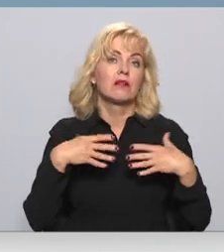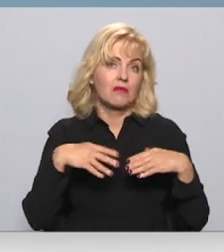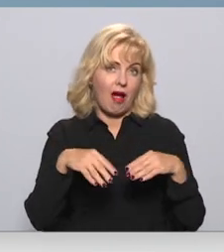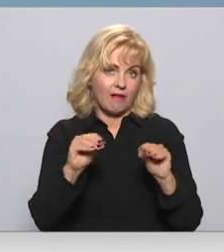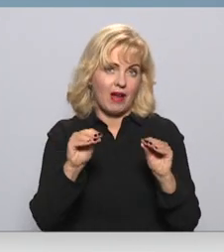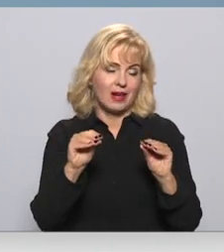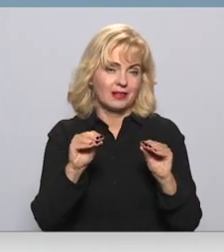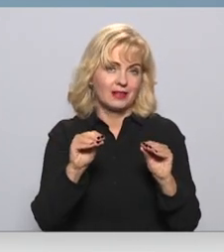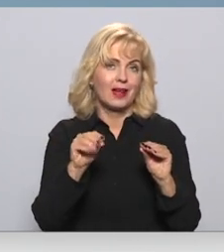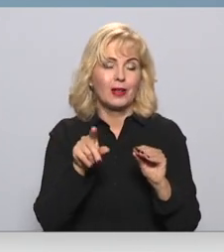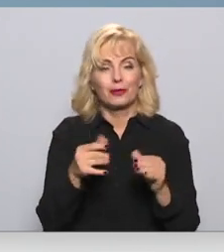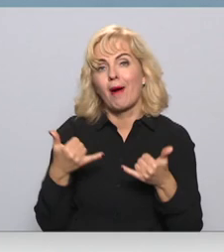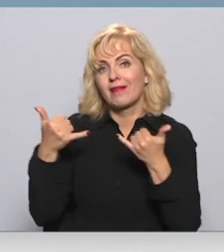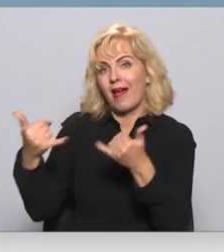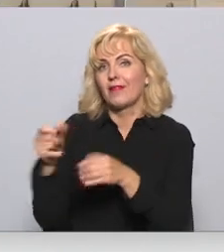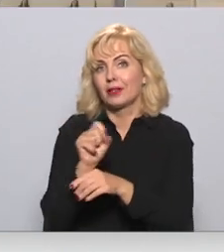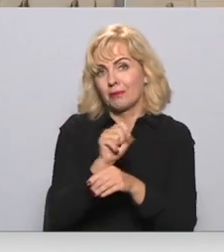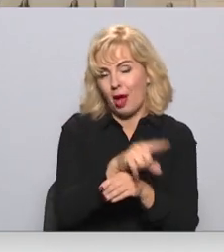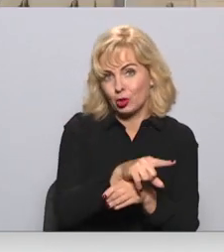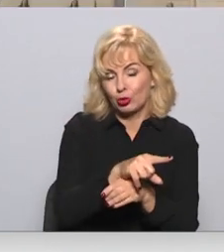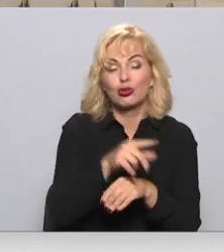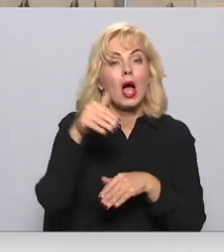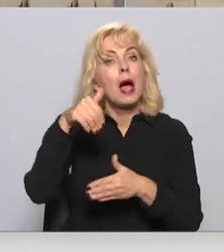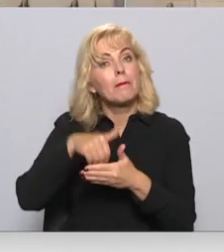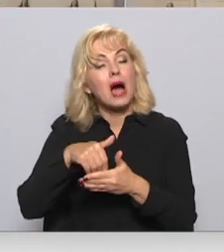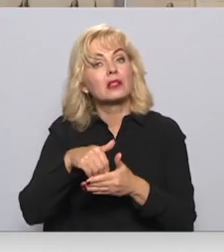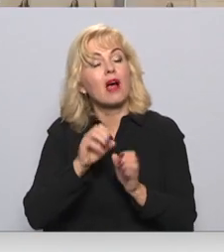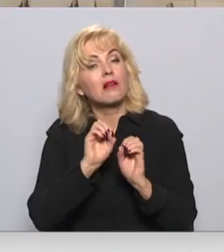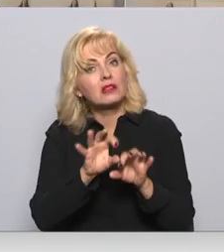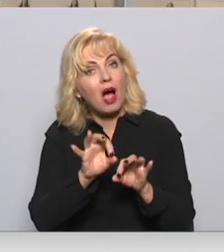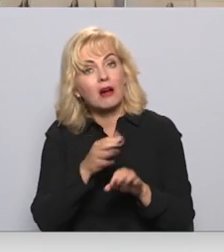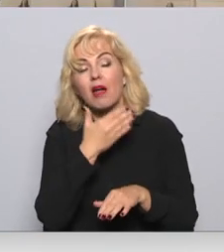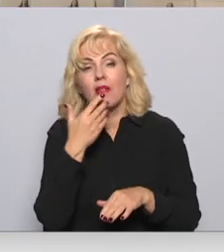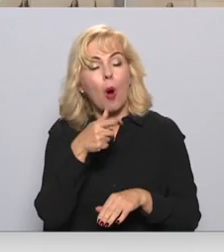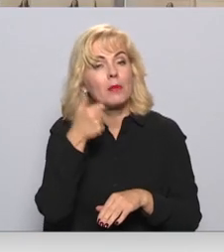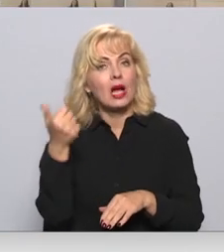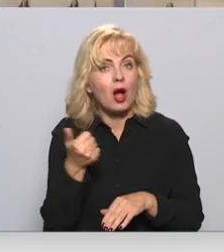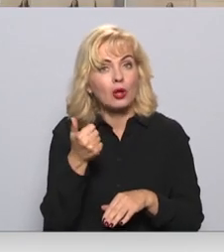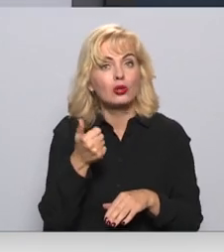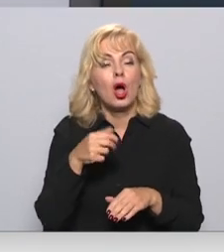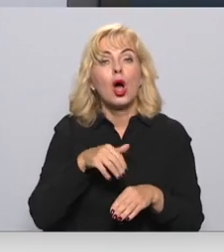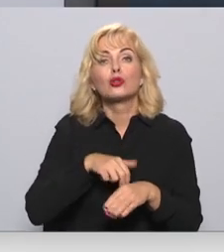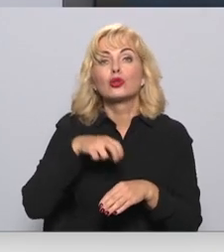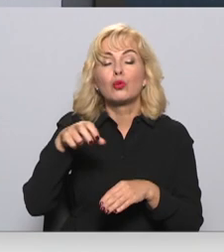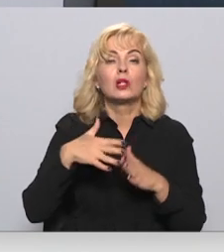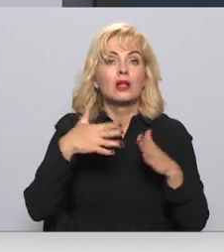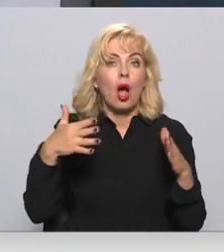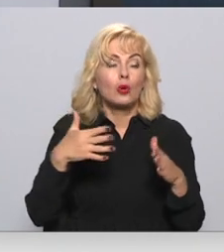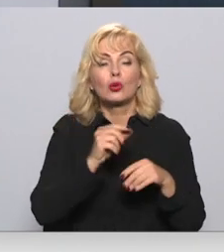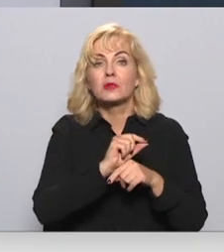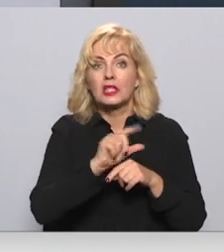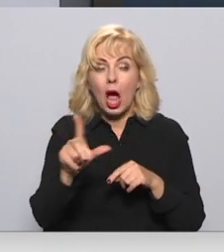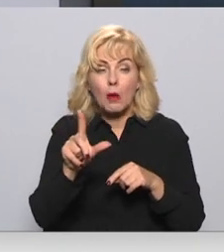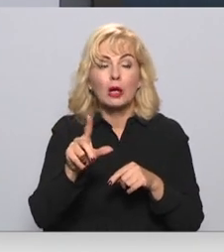šo dāvanu pasūtīšanas. Pastā saka, ka nav bijis tāds gads, kad sūtījumu daudzums uz svētkiem nepieaug.